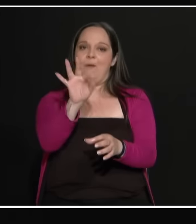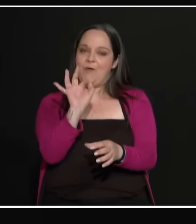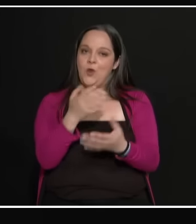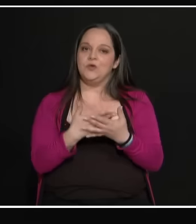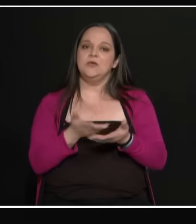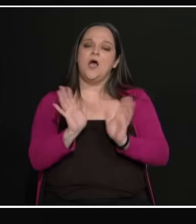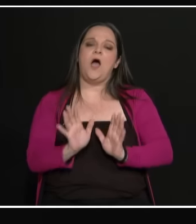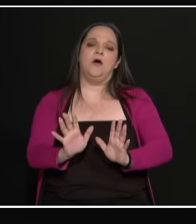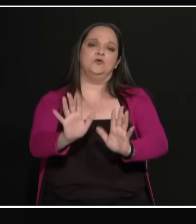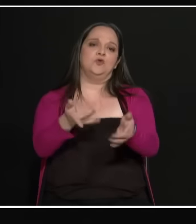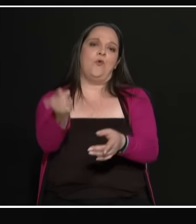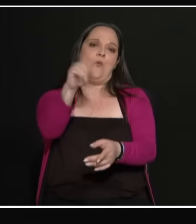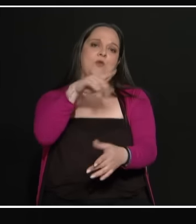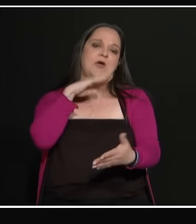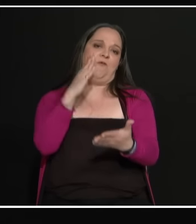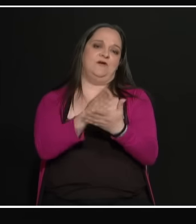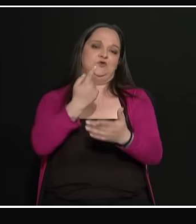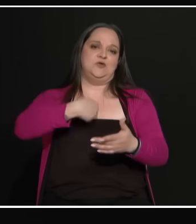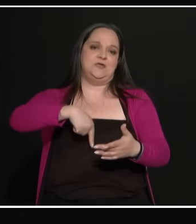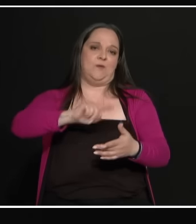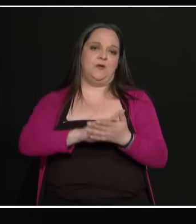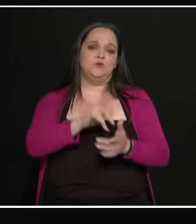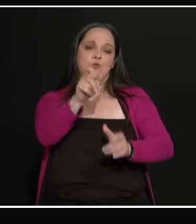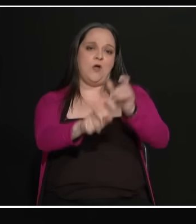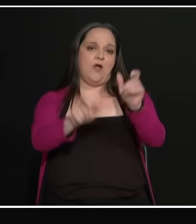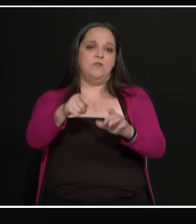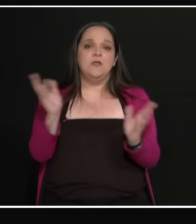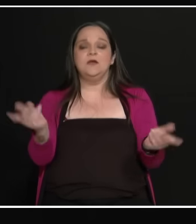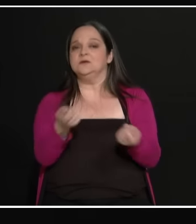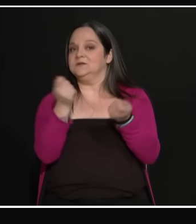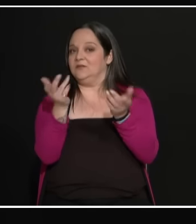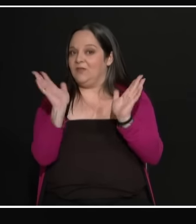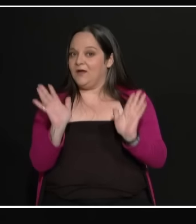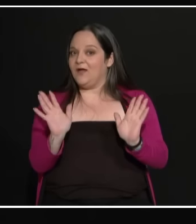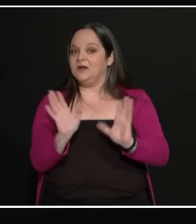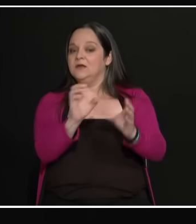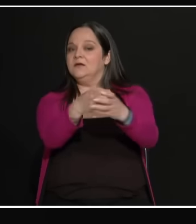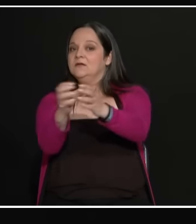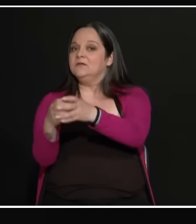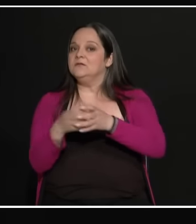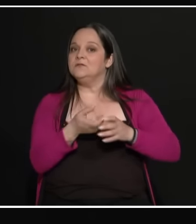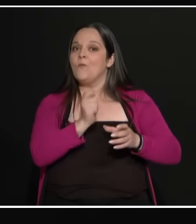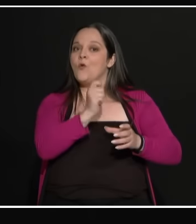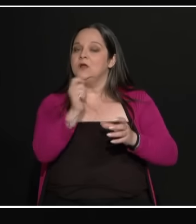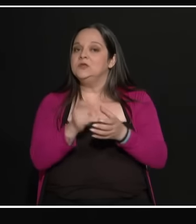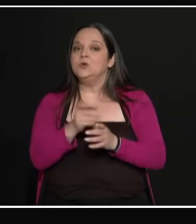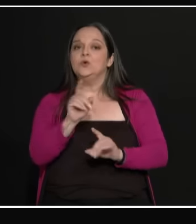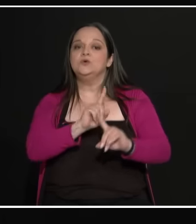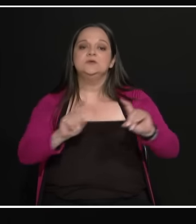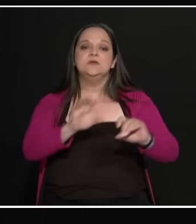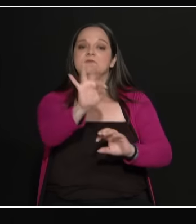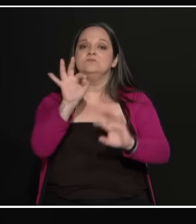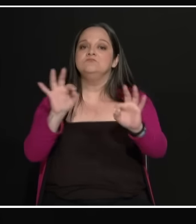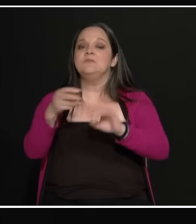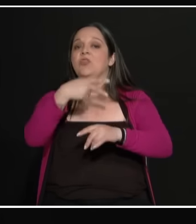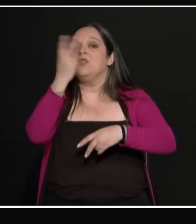ή αν θα το αφήσουμε στους υπολείπους. Το τι θα κάνει καθένας από εμάς πίσω από το παραβάμ, ποιος ιδιασμό και ποιο πρόσωπο θα επιλέξει, είναι